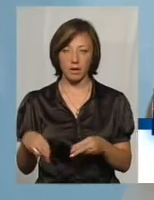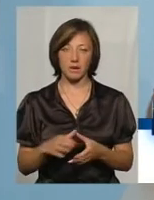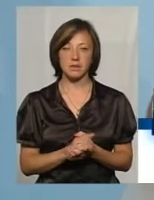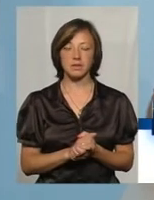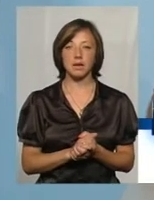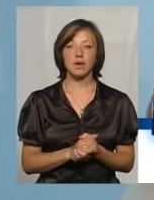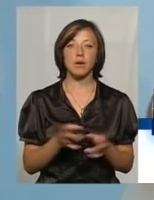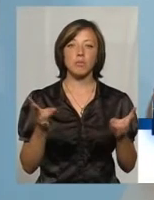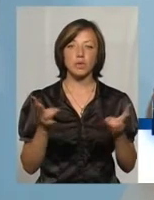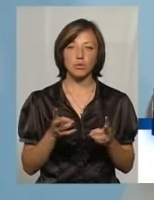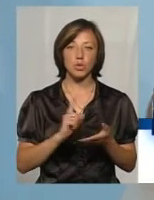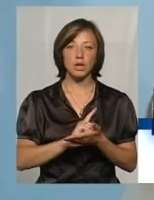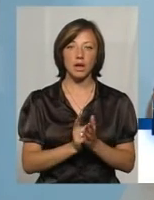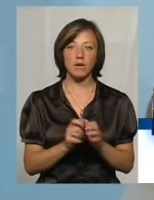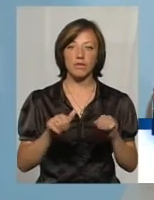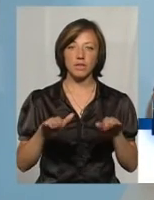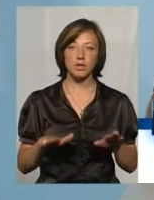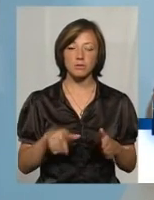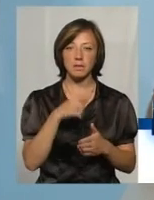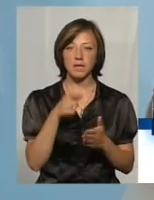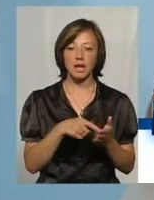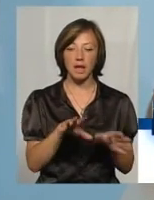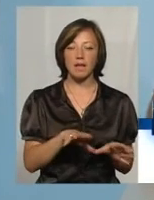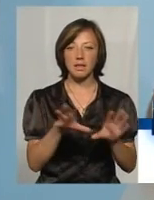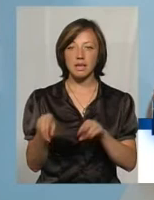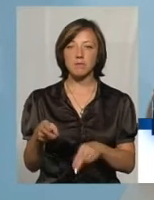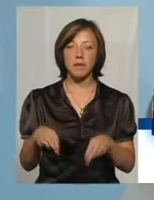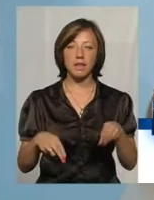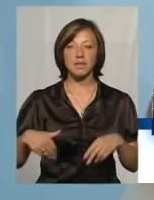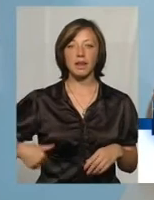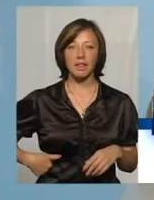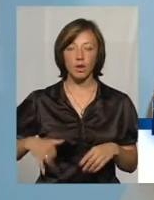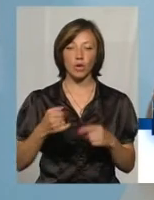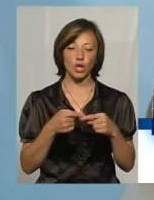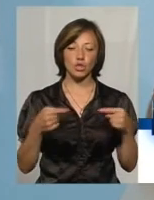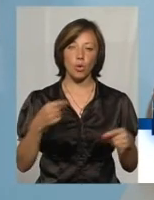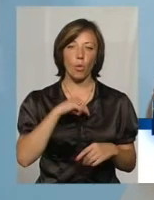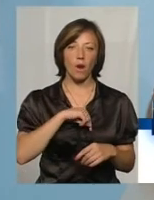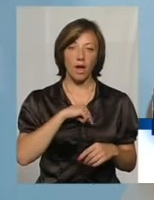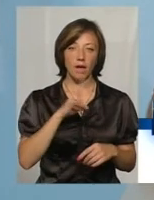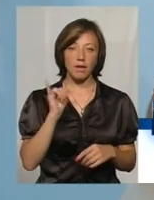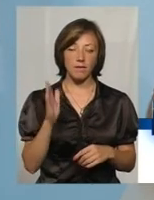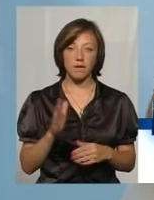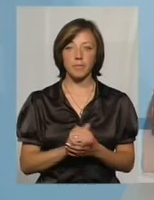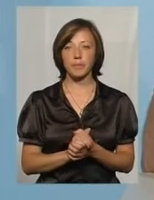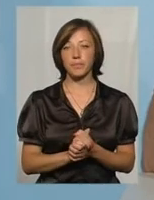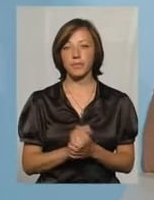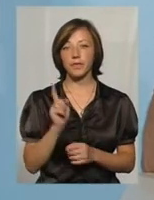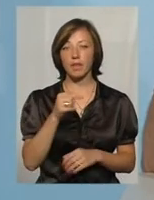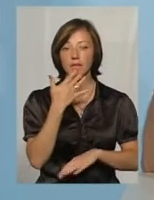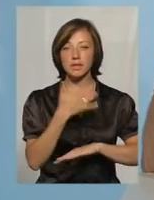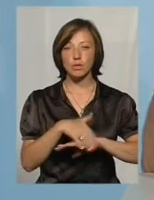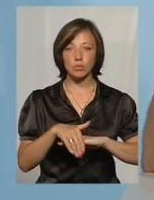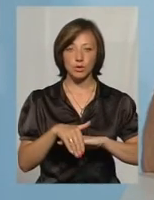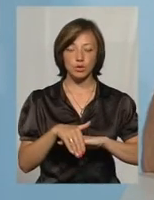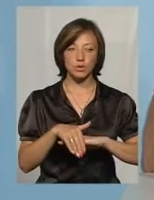Потребують нагальне вирішення питання трансплантації нирок та інших органів. Навіть зарубіжний